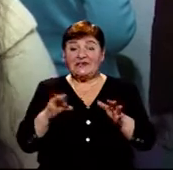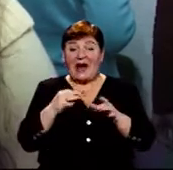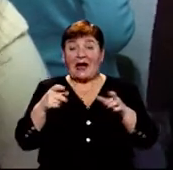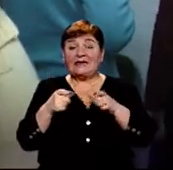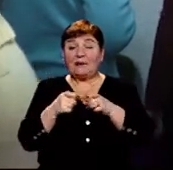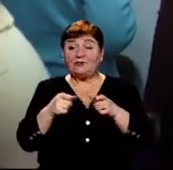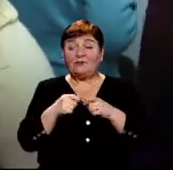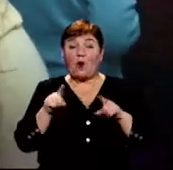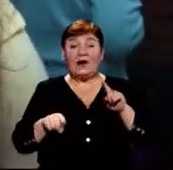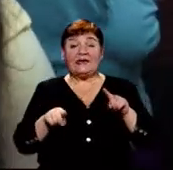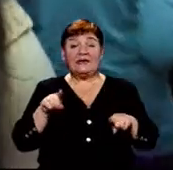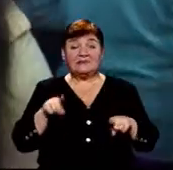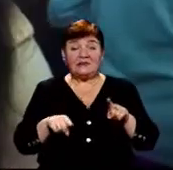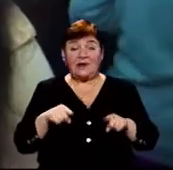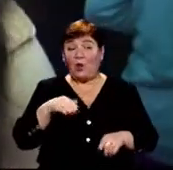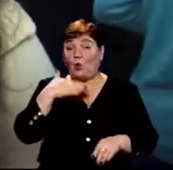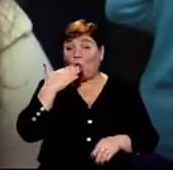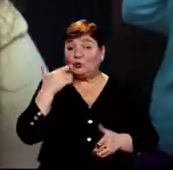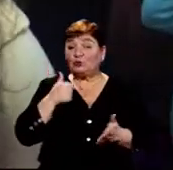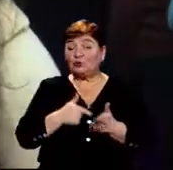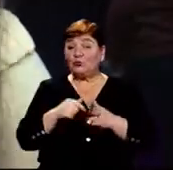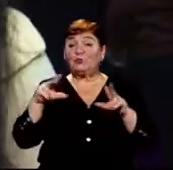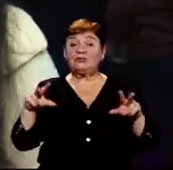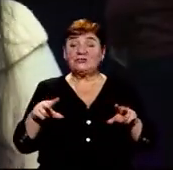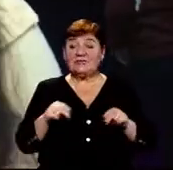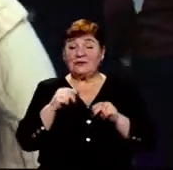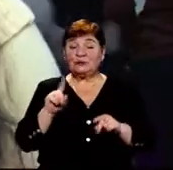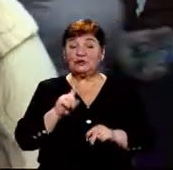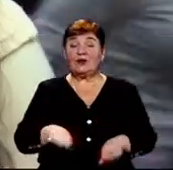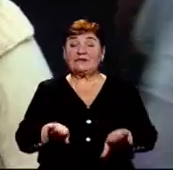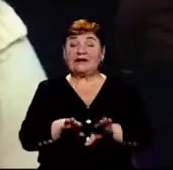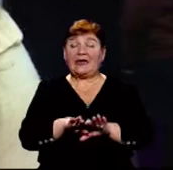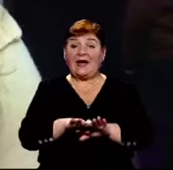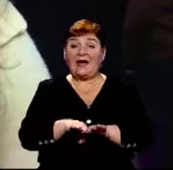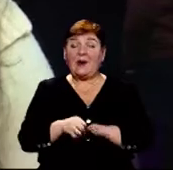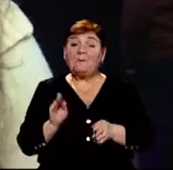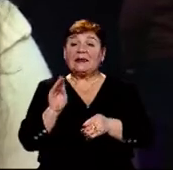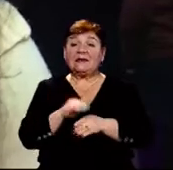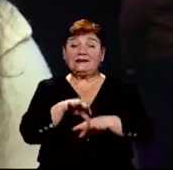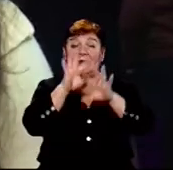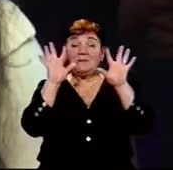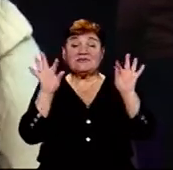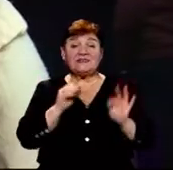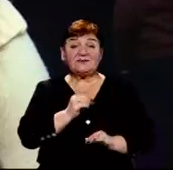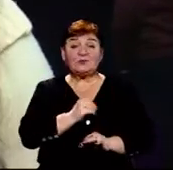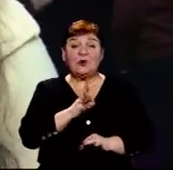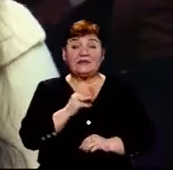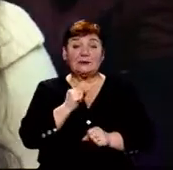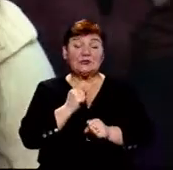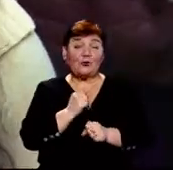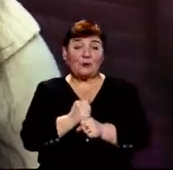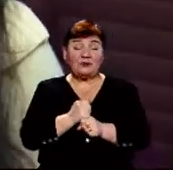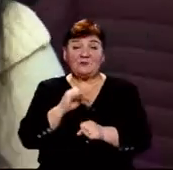рідкісна, і тому Ужгороду пощастило, що декоративно-прикладне мистецтво Закарпаття збагатилося роботами